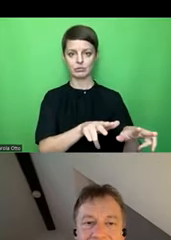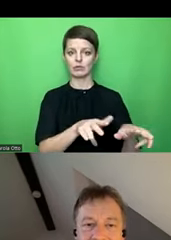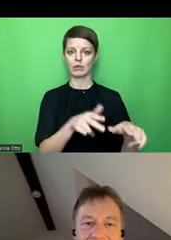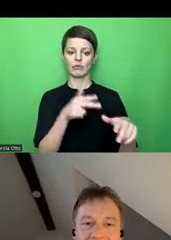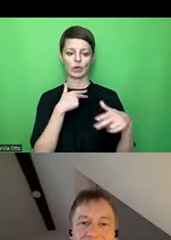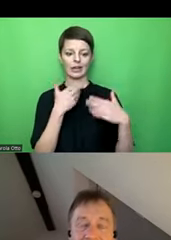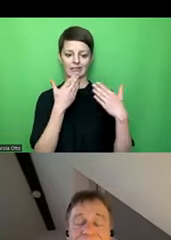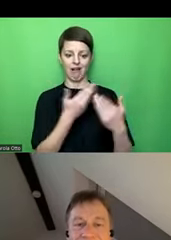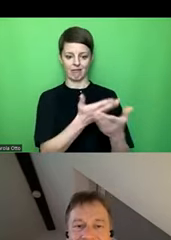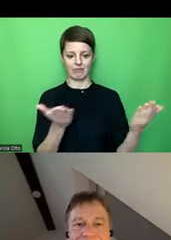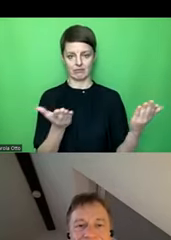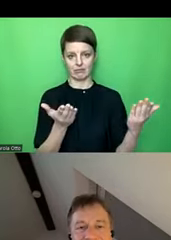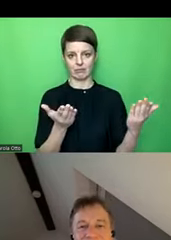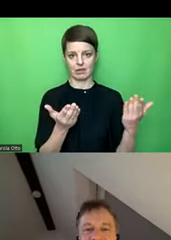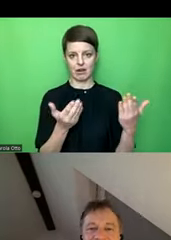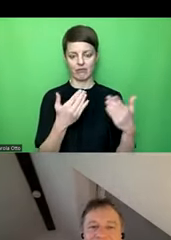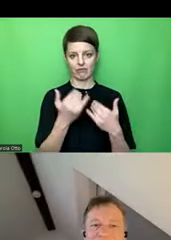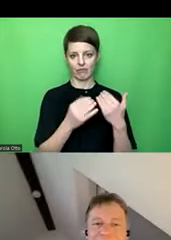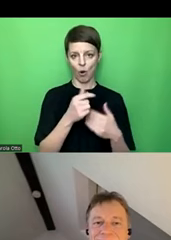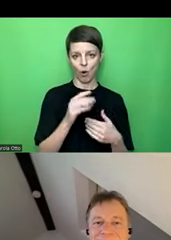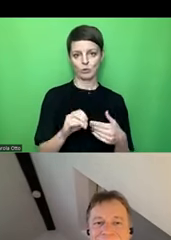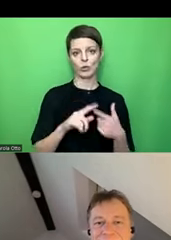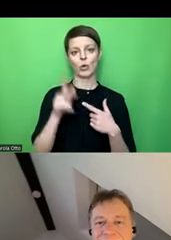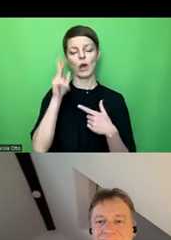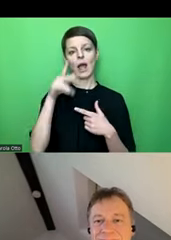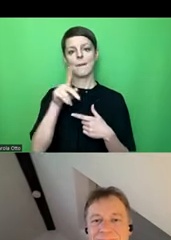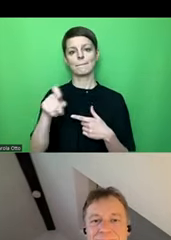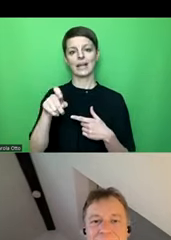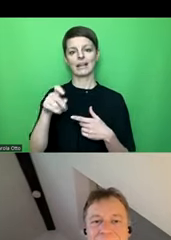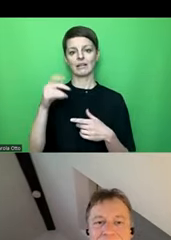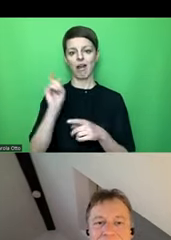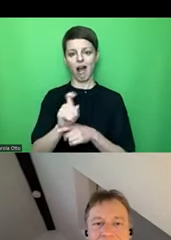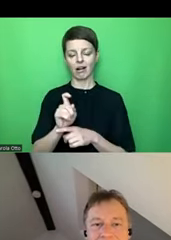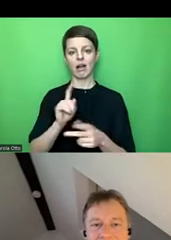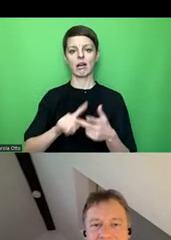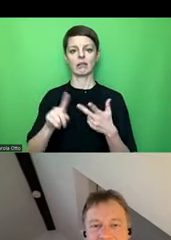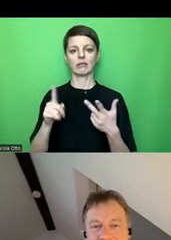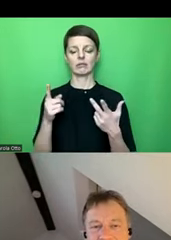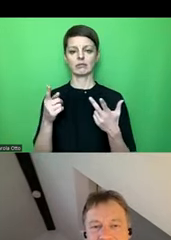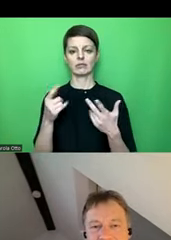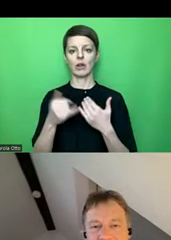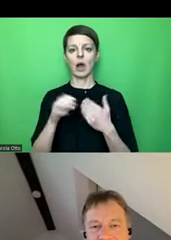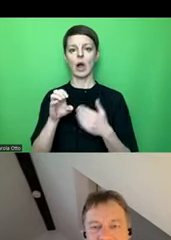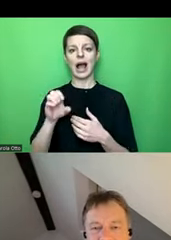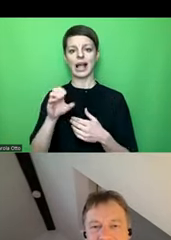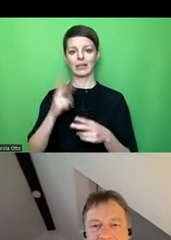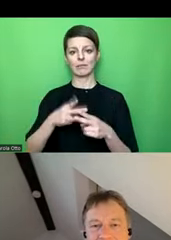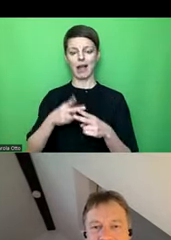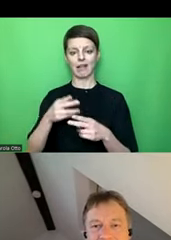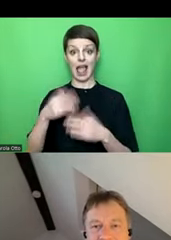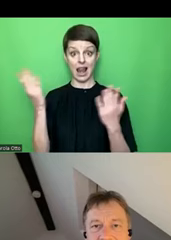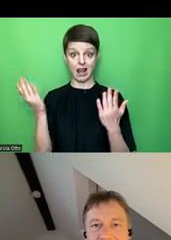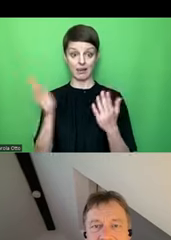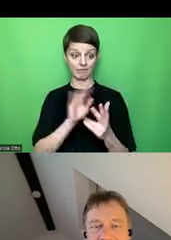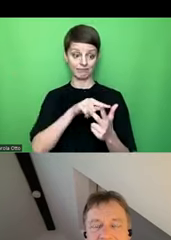ganz großes Dankeschön sowohl an Frau Otto, an Herrn Pechhacker, auch an Frau Eichmeier-Hell für